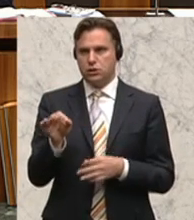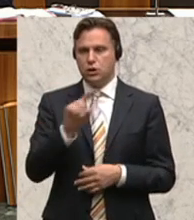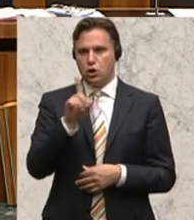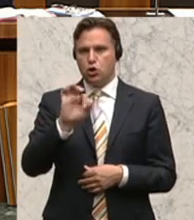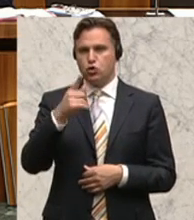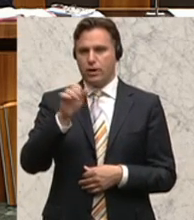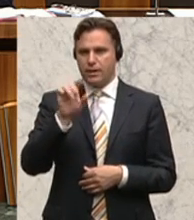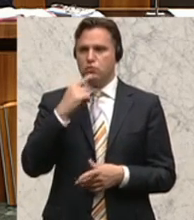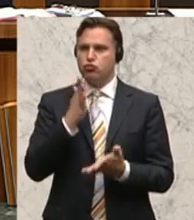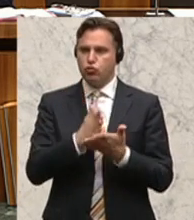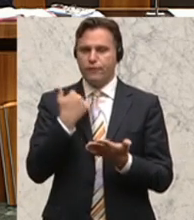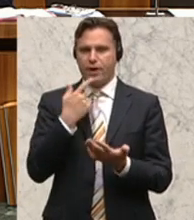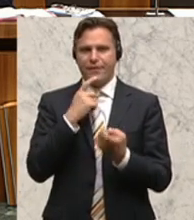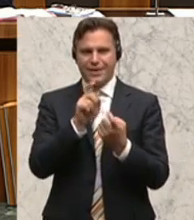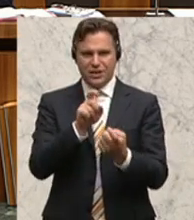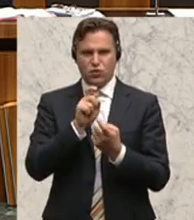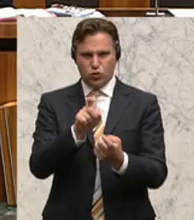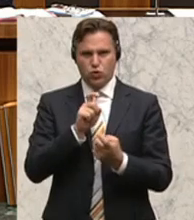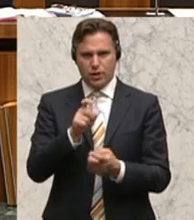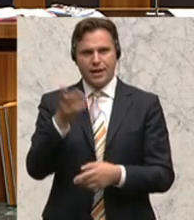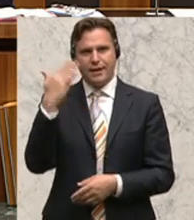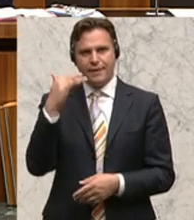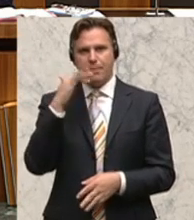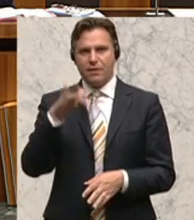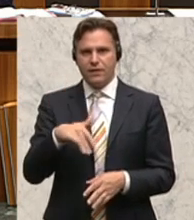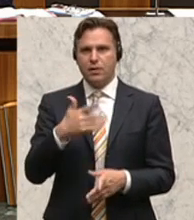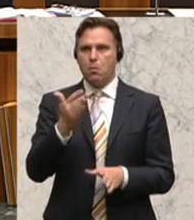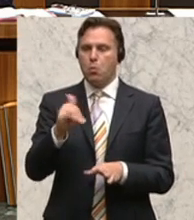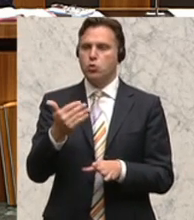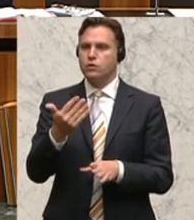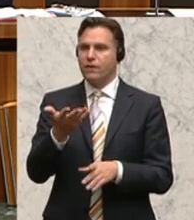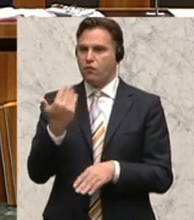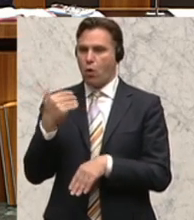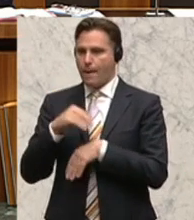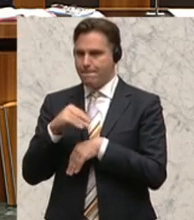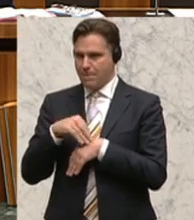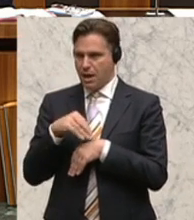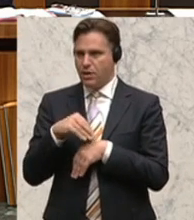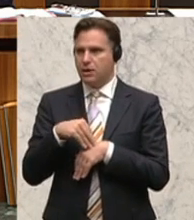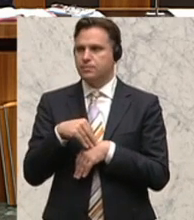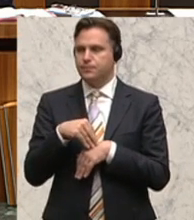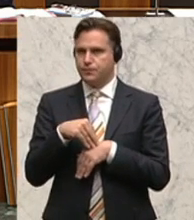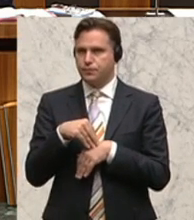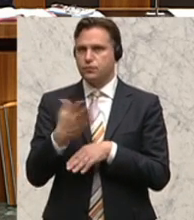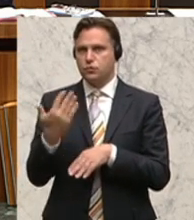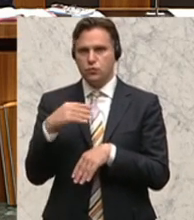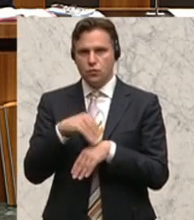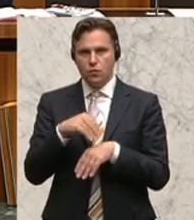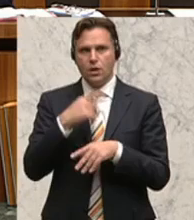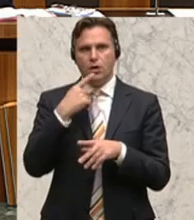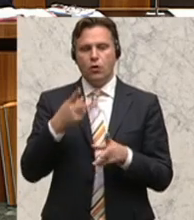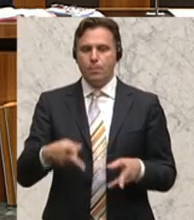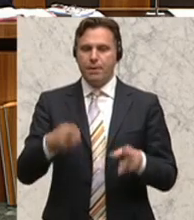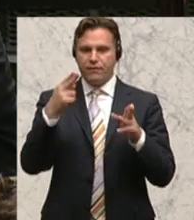Debatte gegeben. Und es war dort strittig, ob der angekündigte befristete Boykott einer